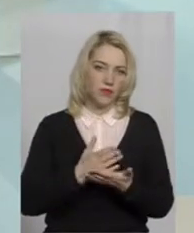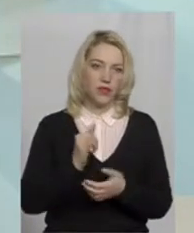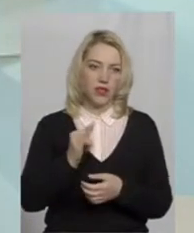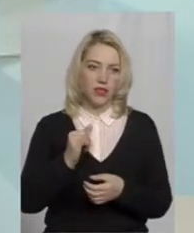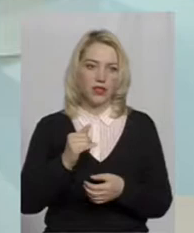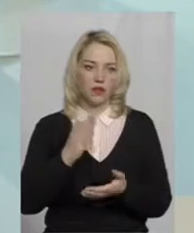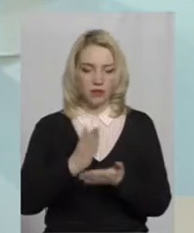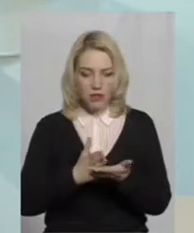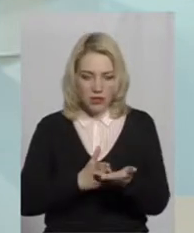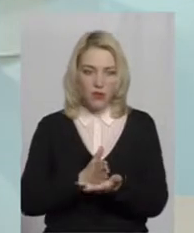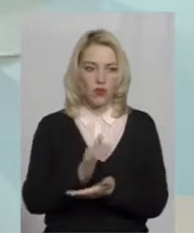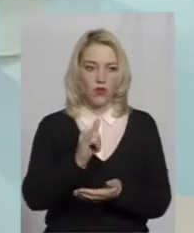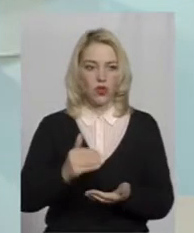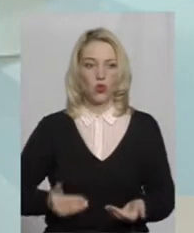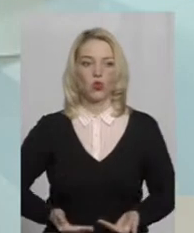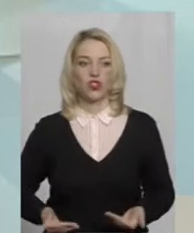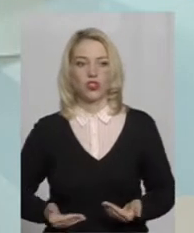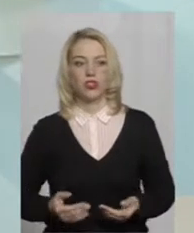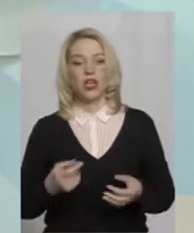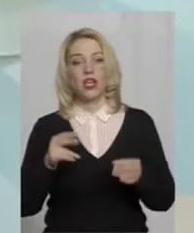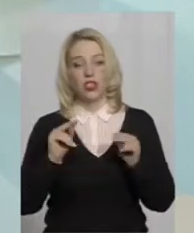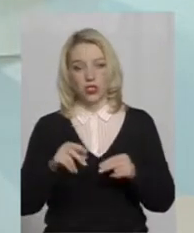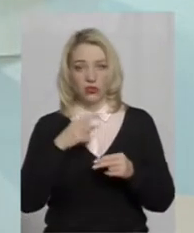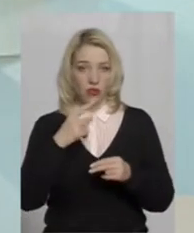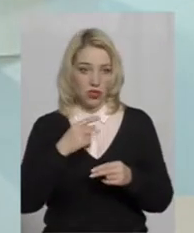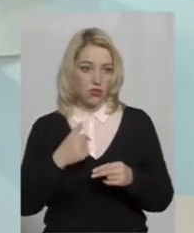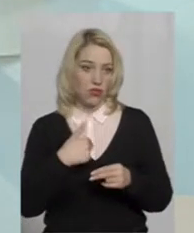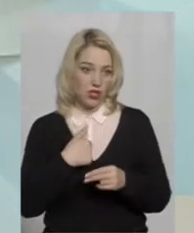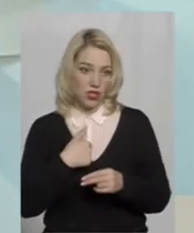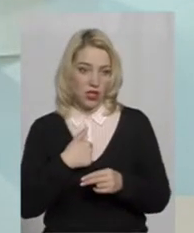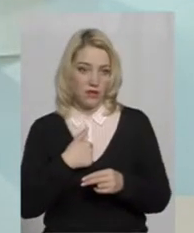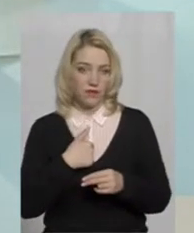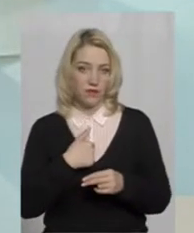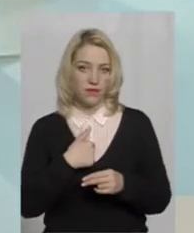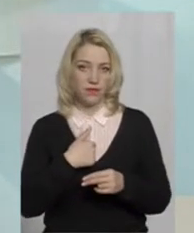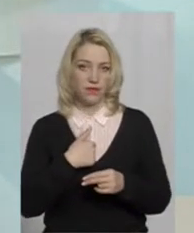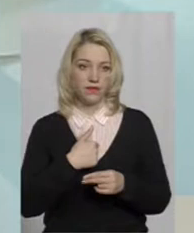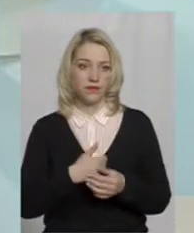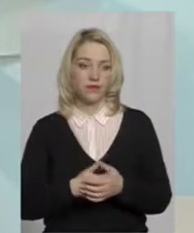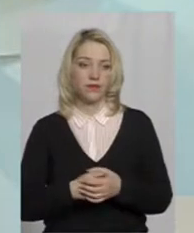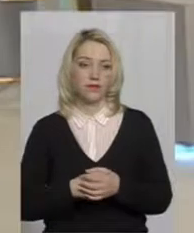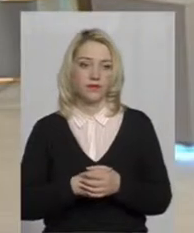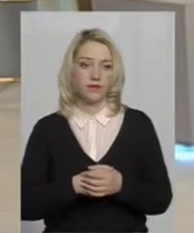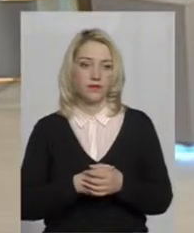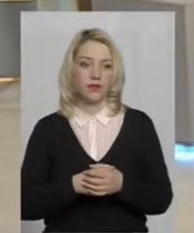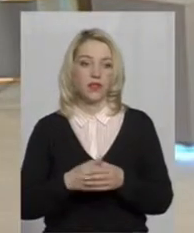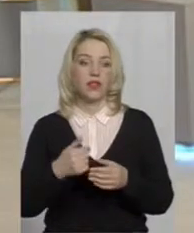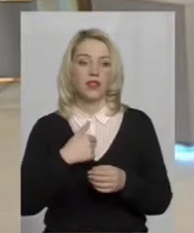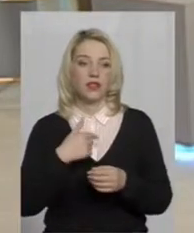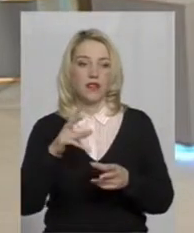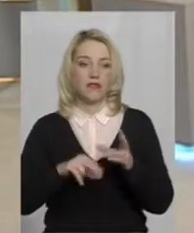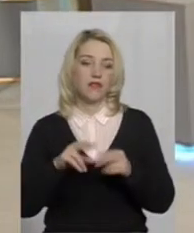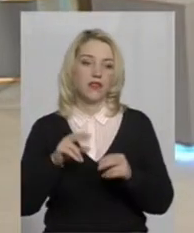цілеспрямування в житті. Чесно кажучи, я вважаю